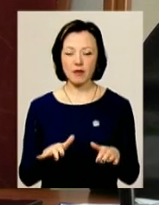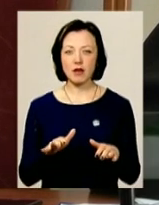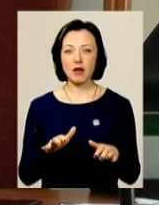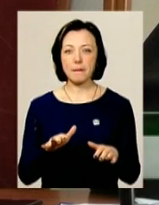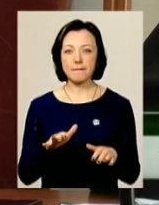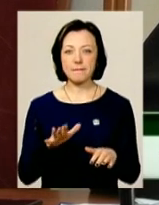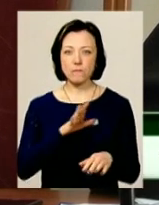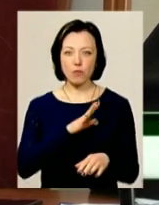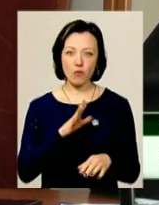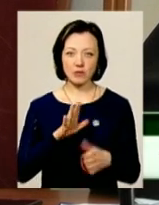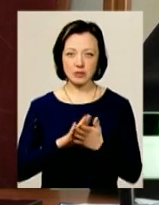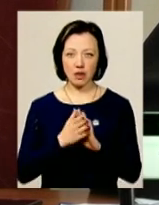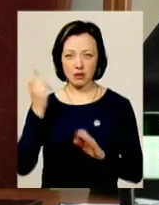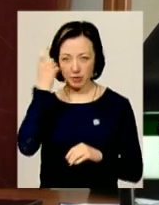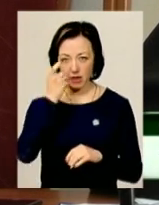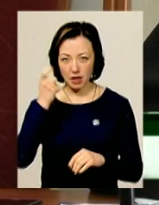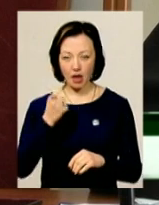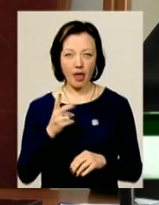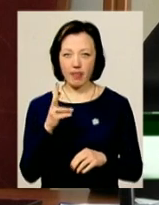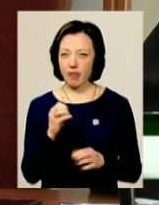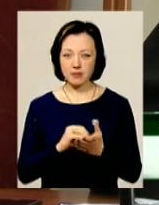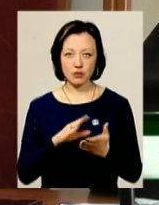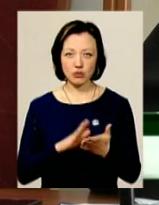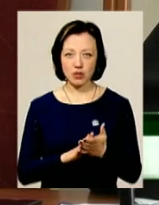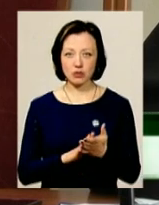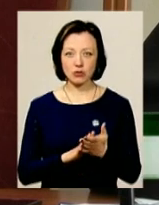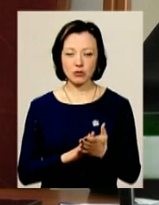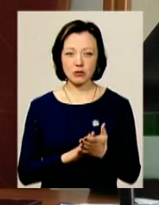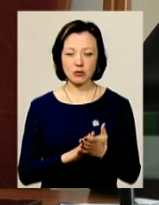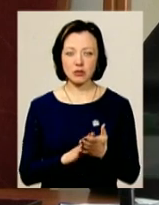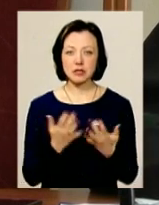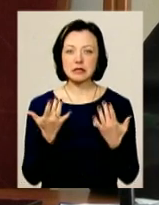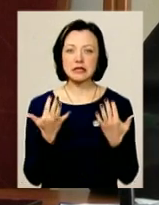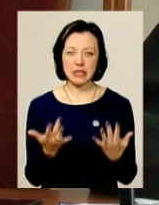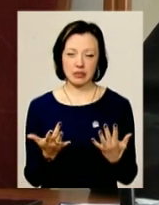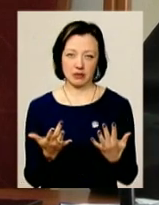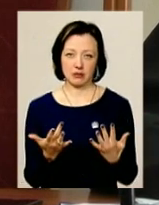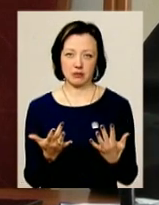алкогольного спійнення, однак не зазначено в себе міст алкоголю,